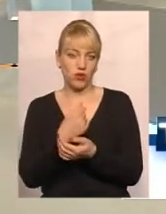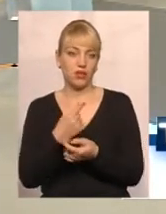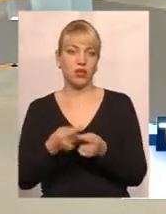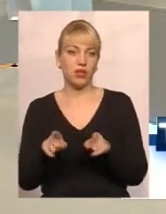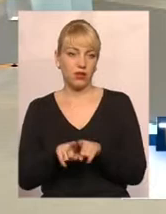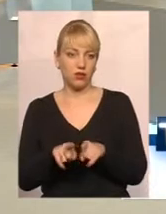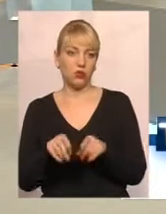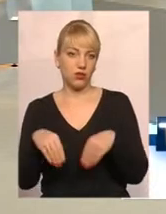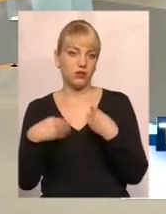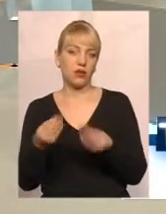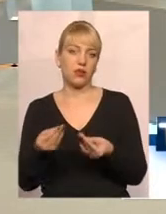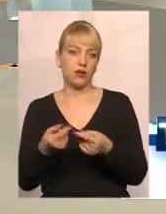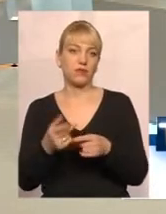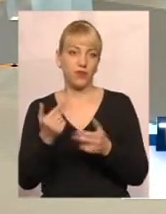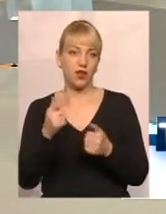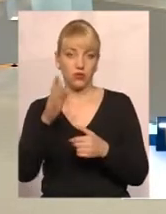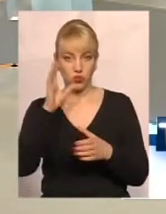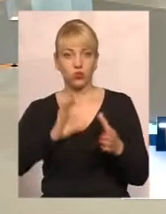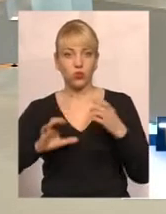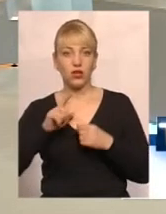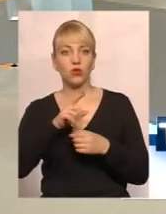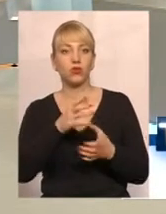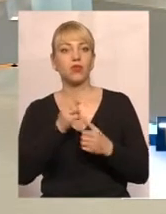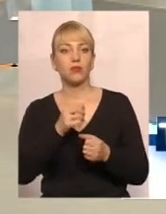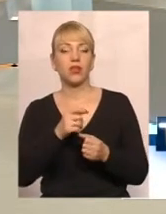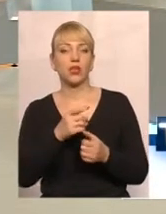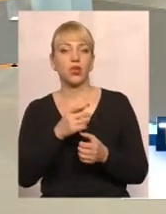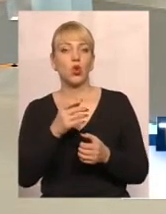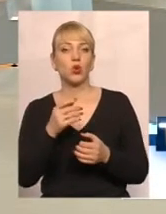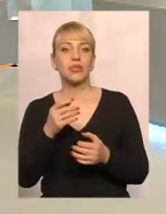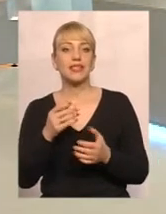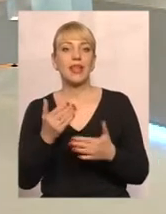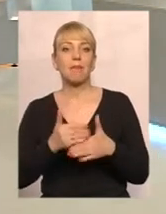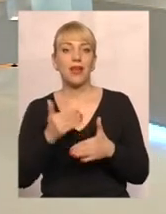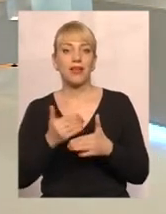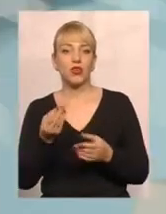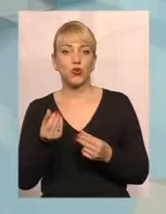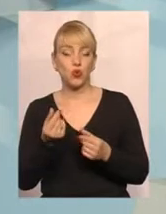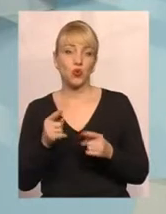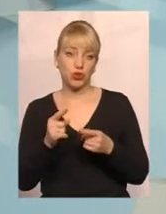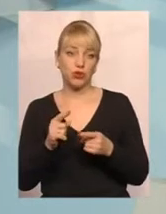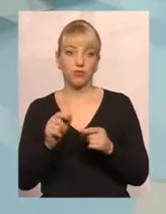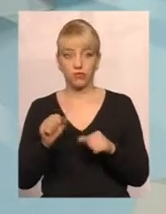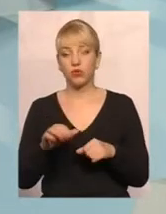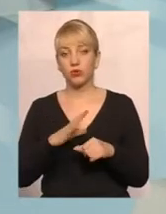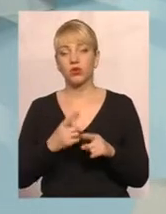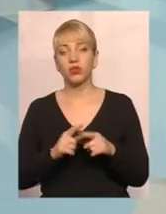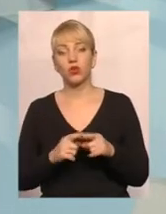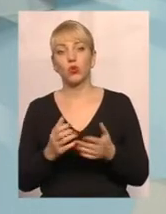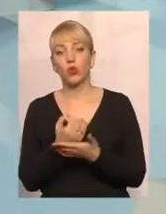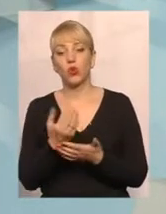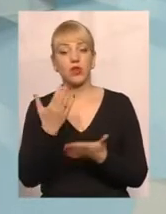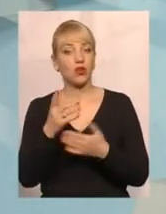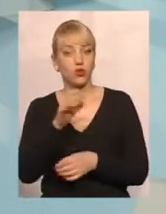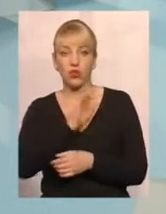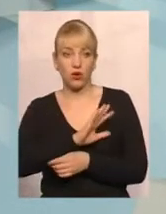також, да, він студент, він отримує там певну стипендію, напевне. Тому ці доходи, а якщо він не